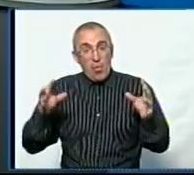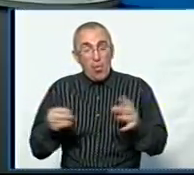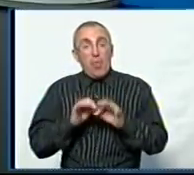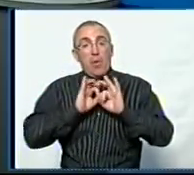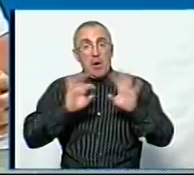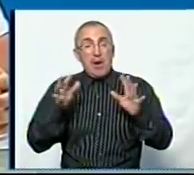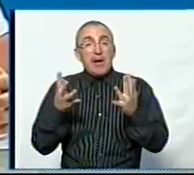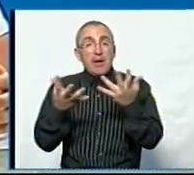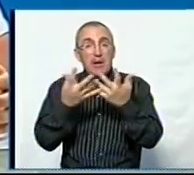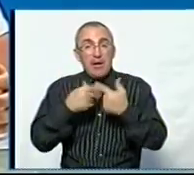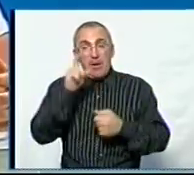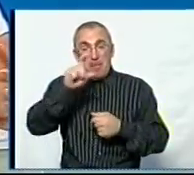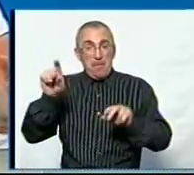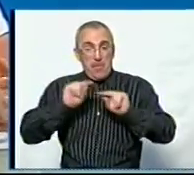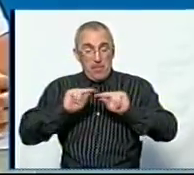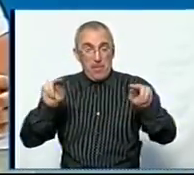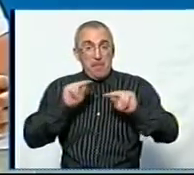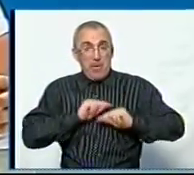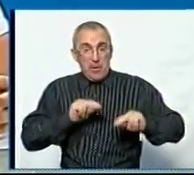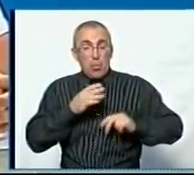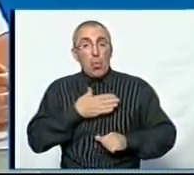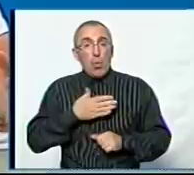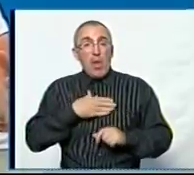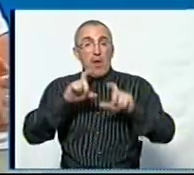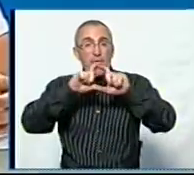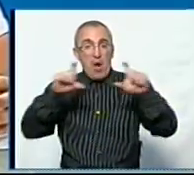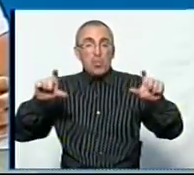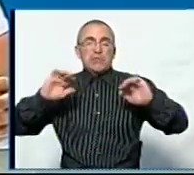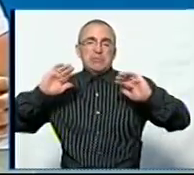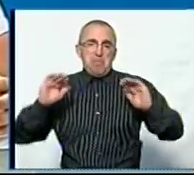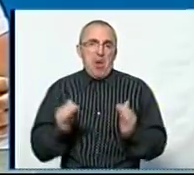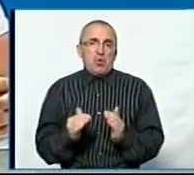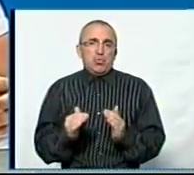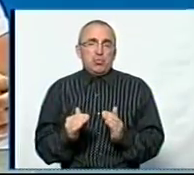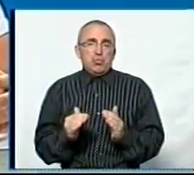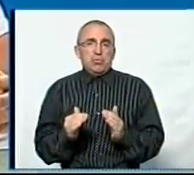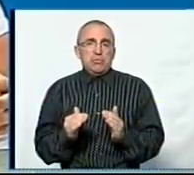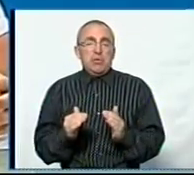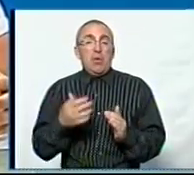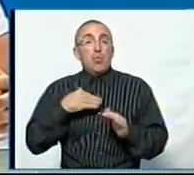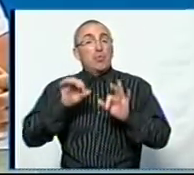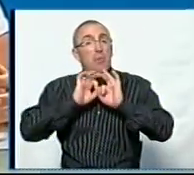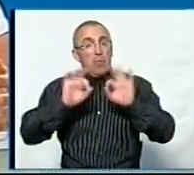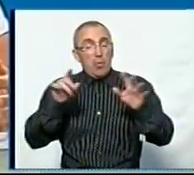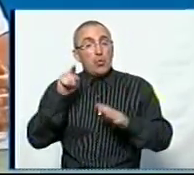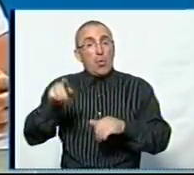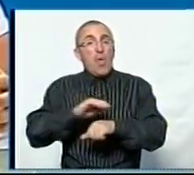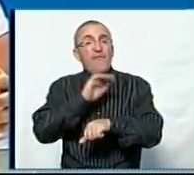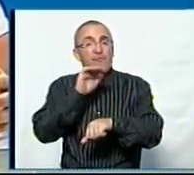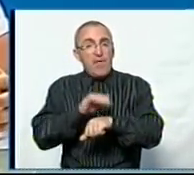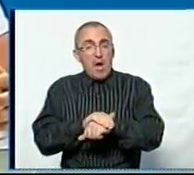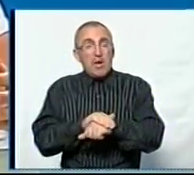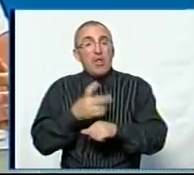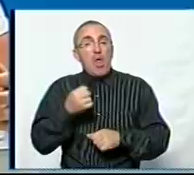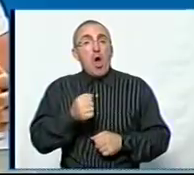те, що кількість педагогічних працівників в нас в галузі зменшується. Зокрема, хотів би констатувати і той факт, що,